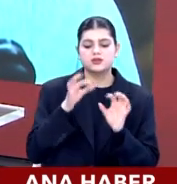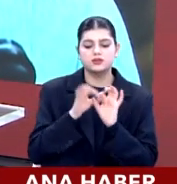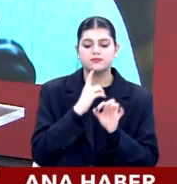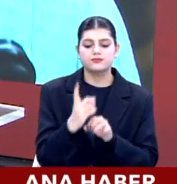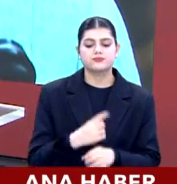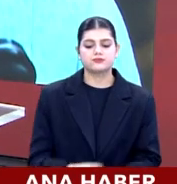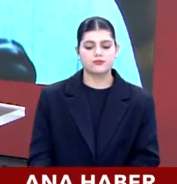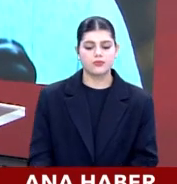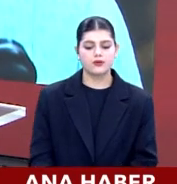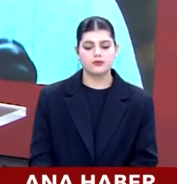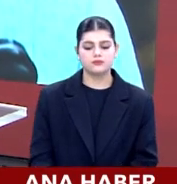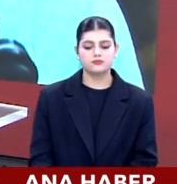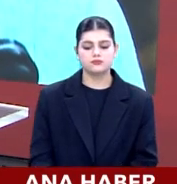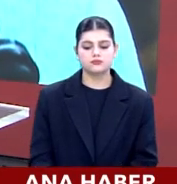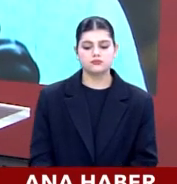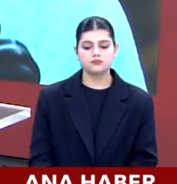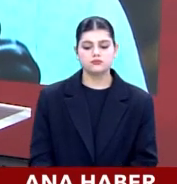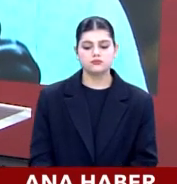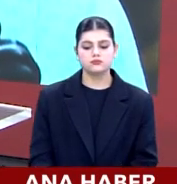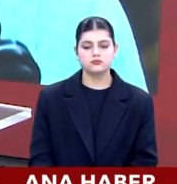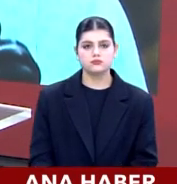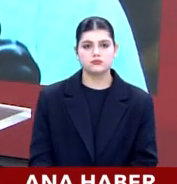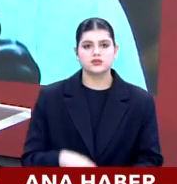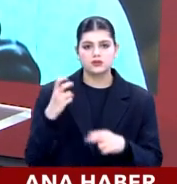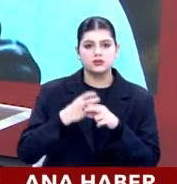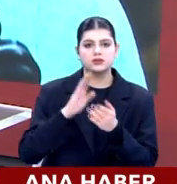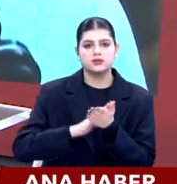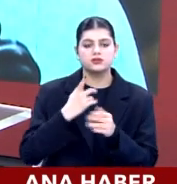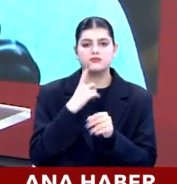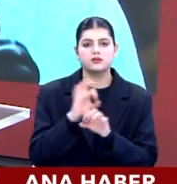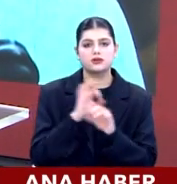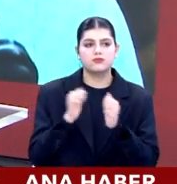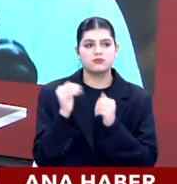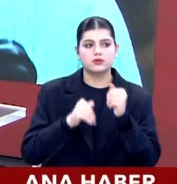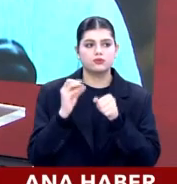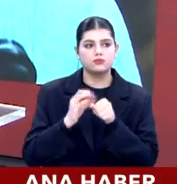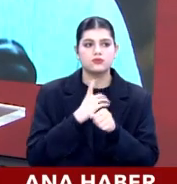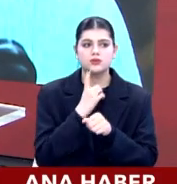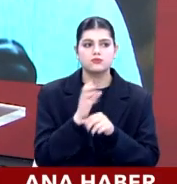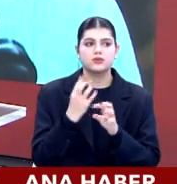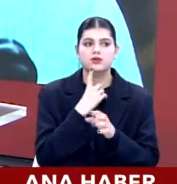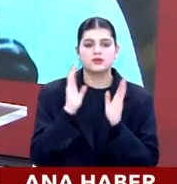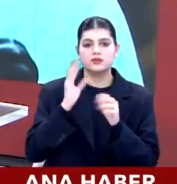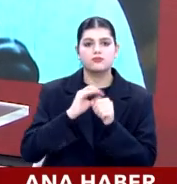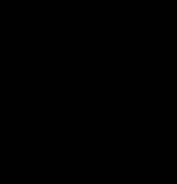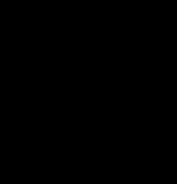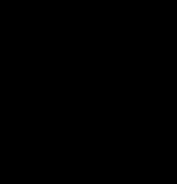emeklilik reformuyla ilgili bir şey bu. Kriz bu onu söyleyip kriz istifayı da beraberinde getirdi. Peki devam edeceğiz.